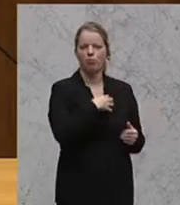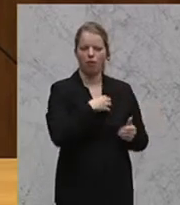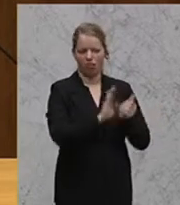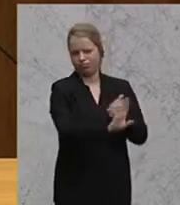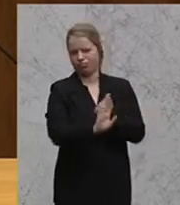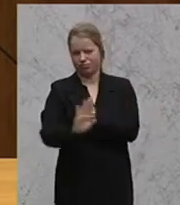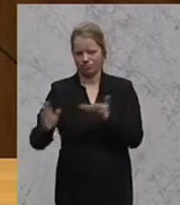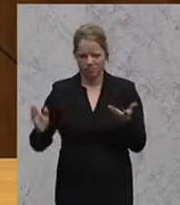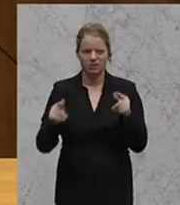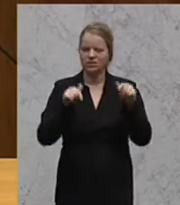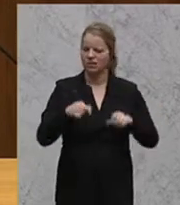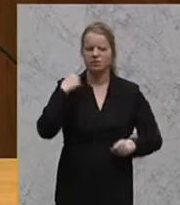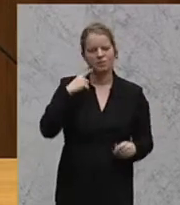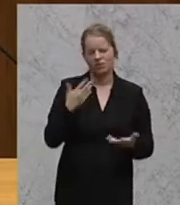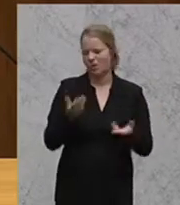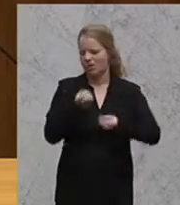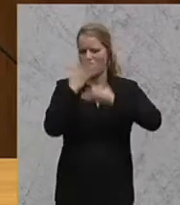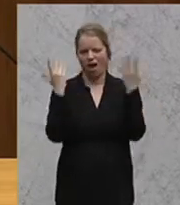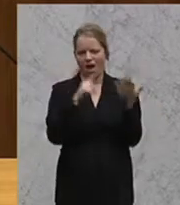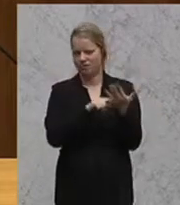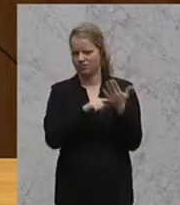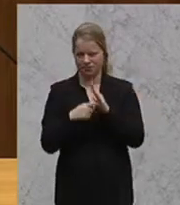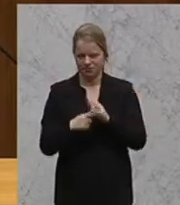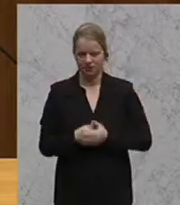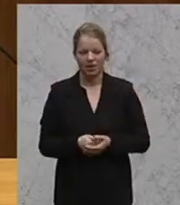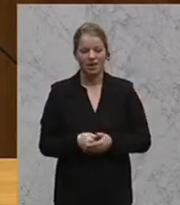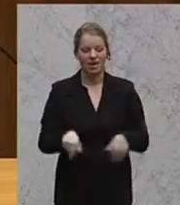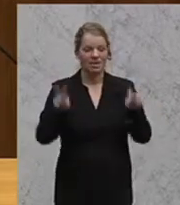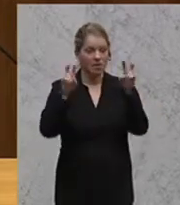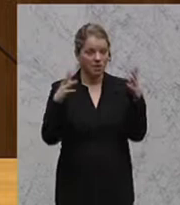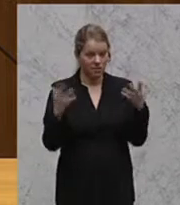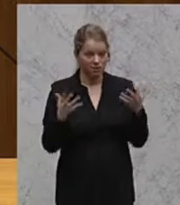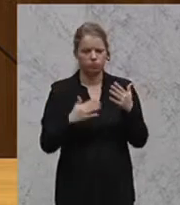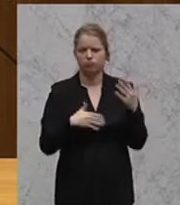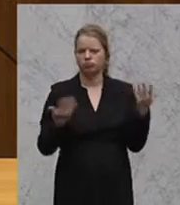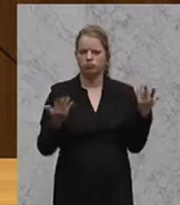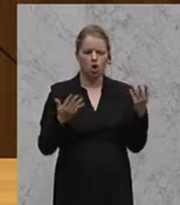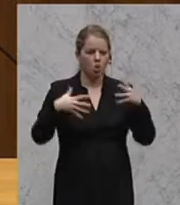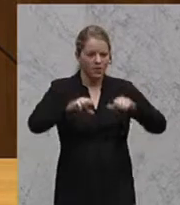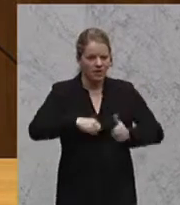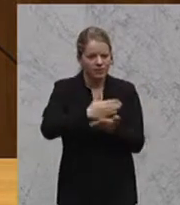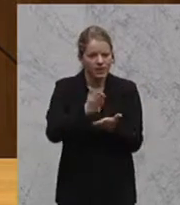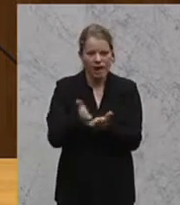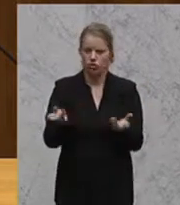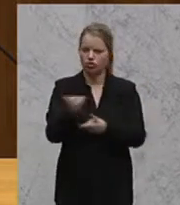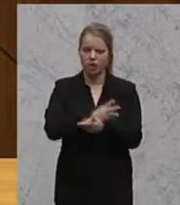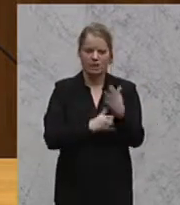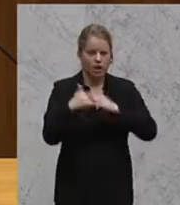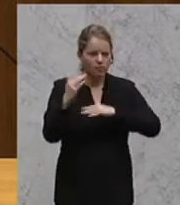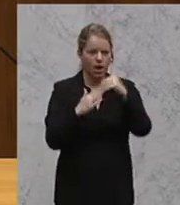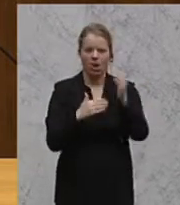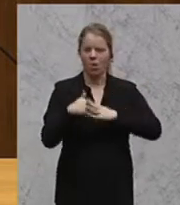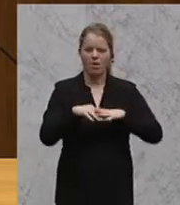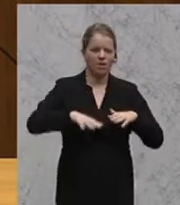diesen Debatten immer mehrmals festiert. Das Thema an sich der Staatsaufbau, die Kompetenzverteilung zwischen den einzelnen Gebietskörperschaften,